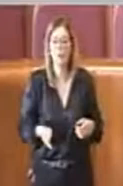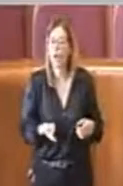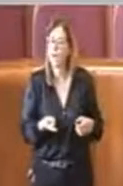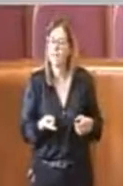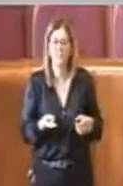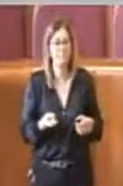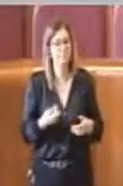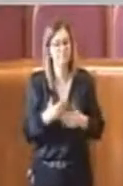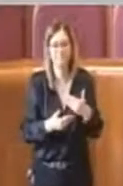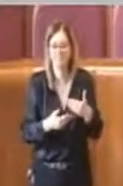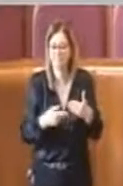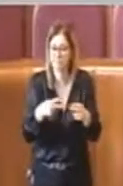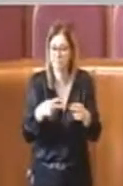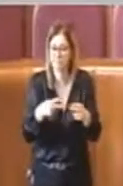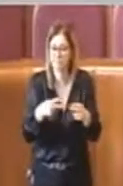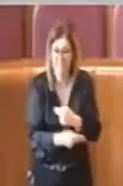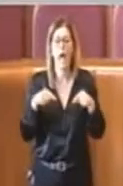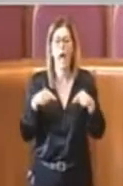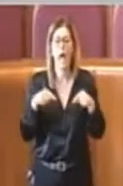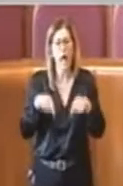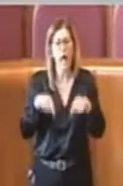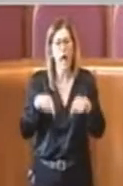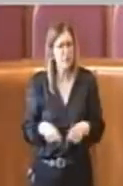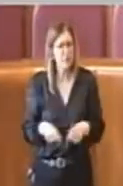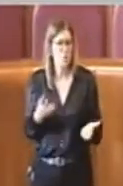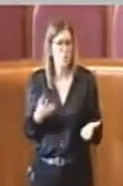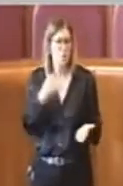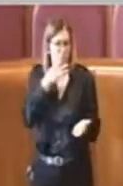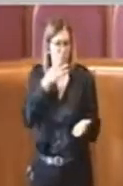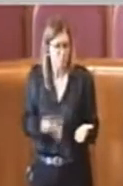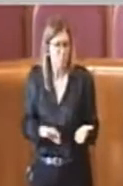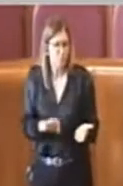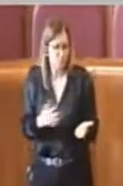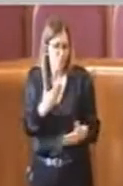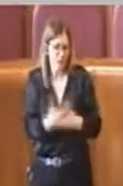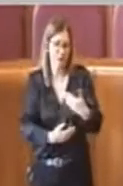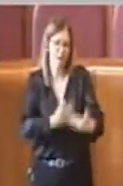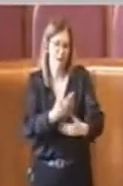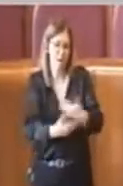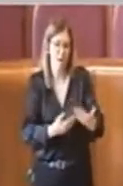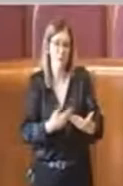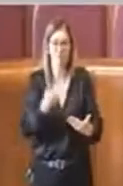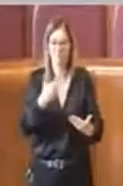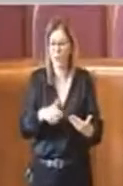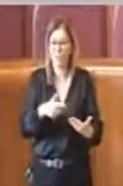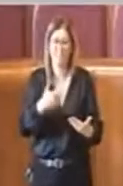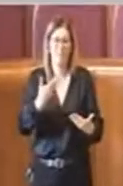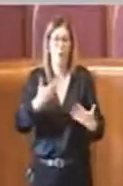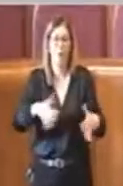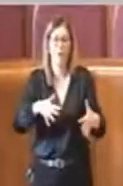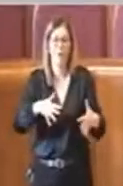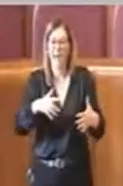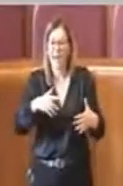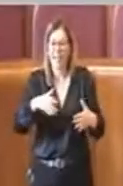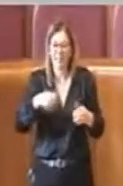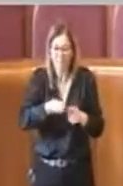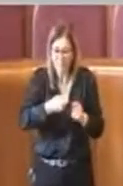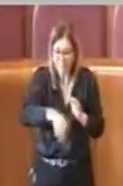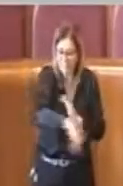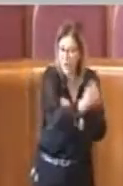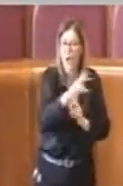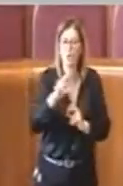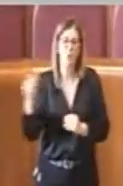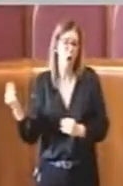andata più avanti. Adesso ci sono le condizioni per poterlo fare perché c'è stato un cambio generazionale per tanti motivi,